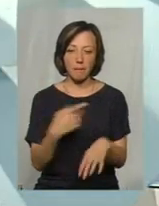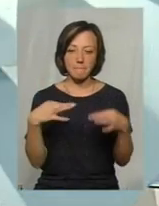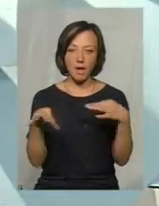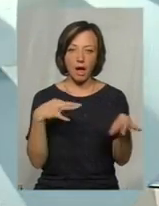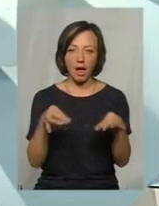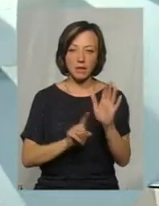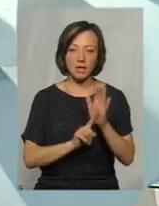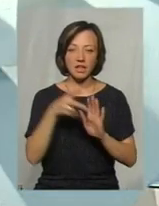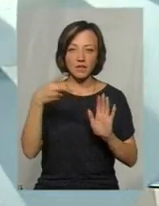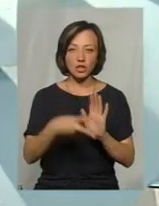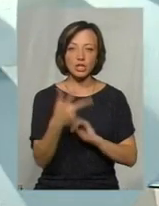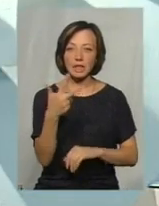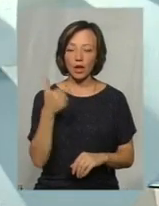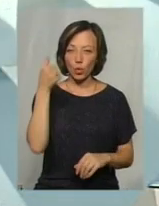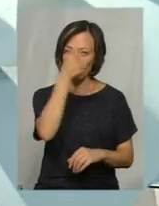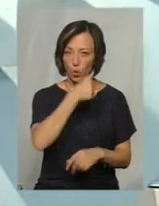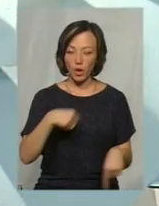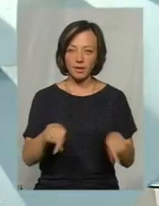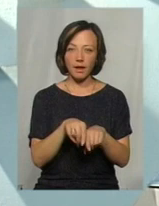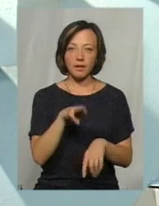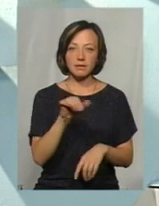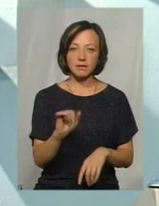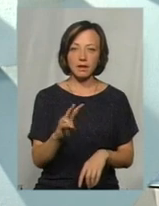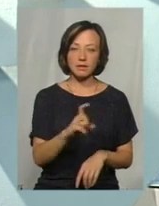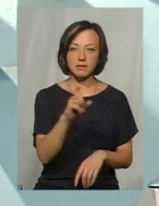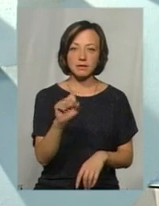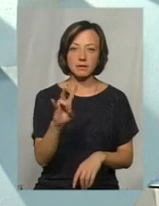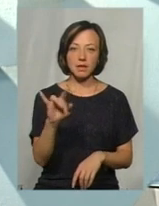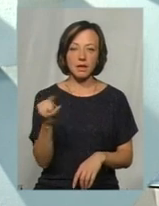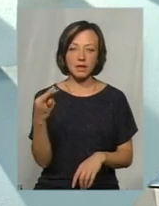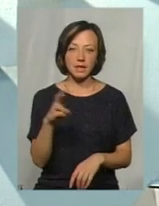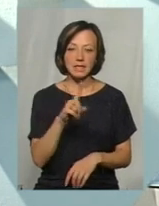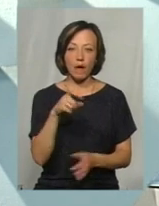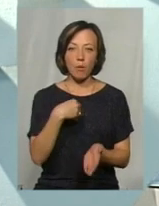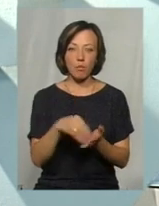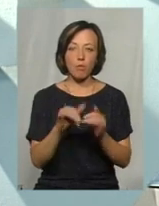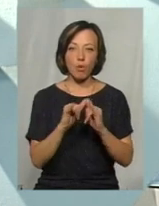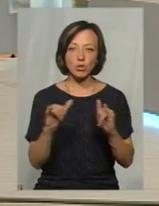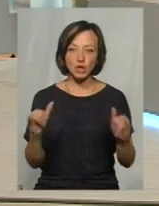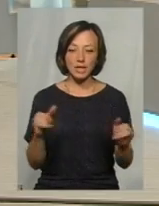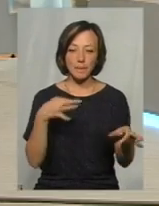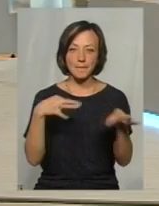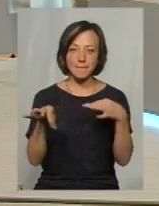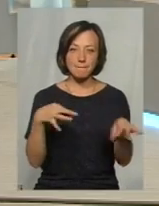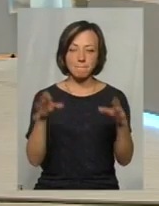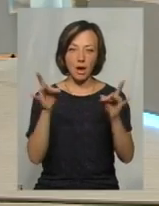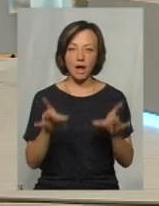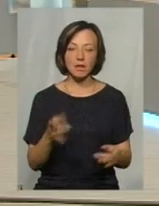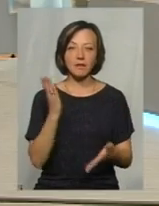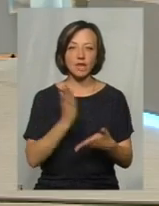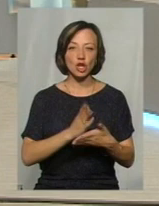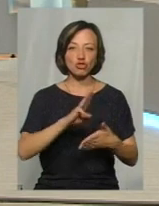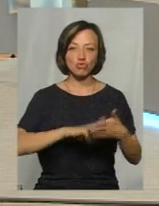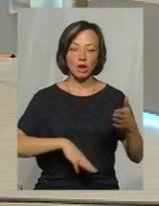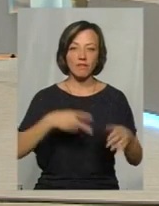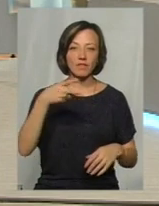року. А також в Танзанії взагалі за покупку, за поширення поліетиленових пакетів є штраф